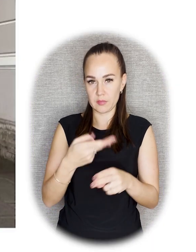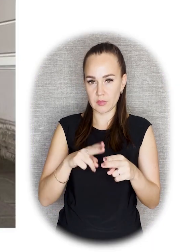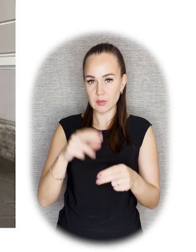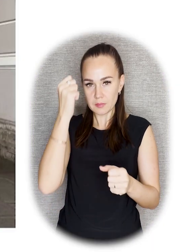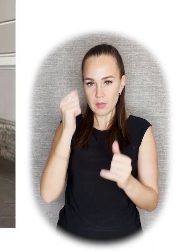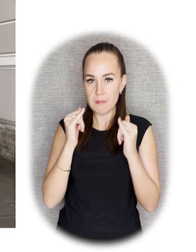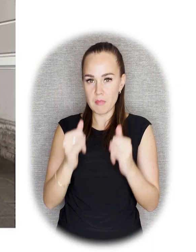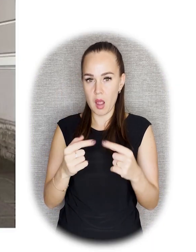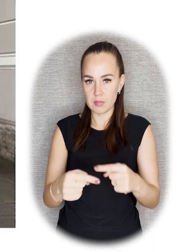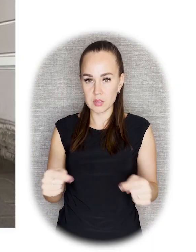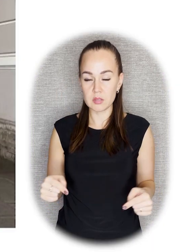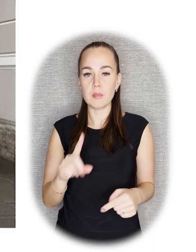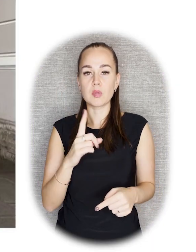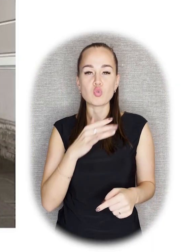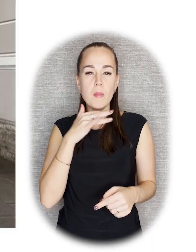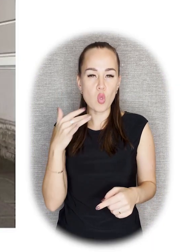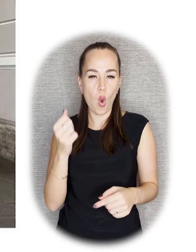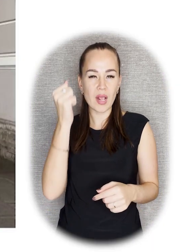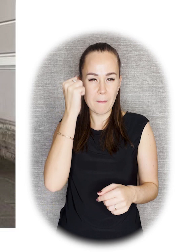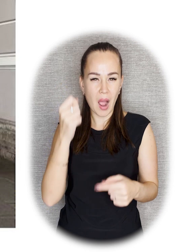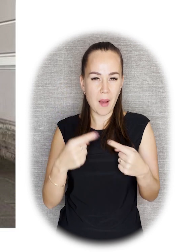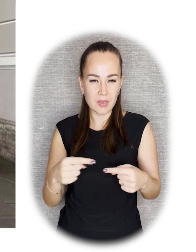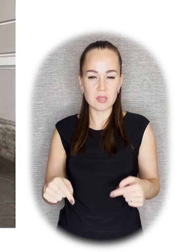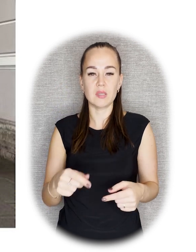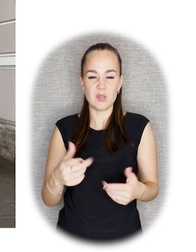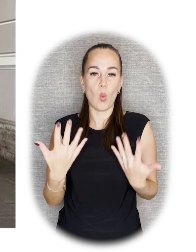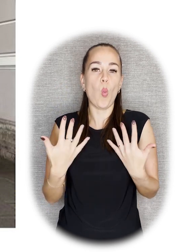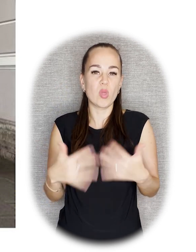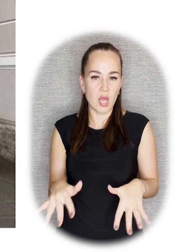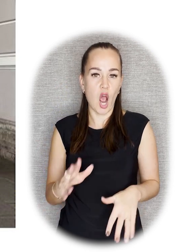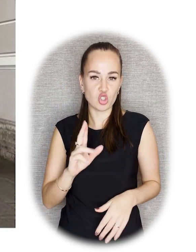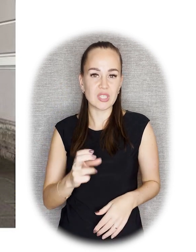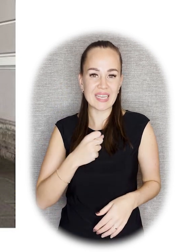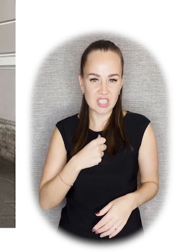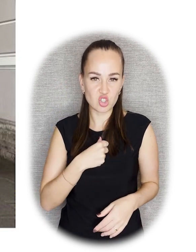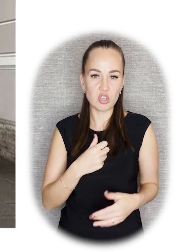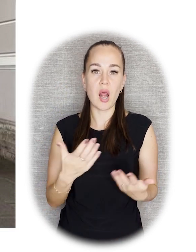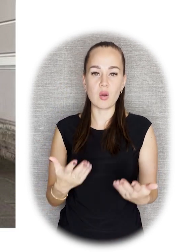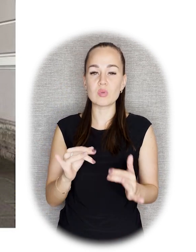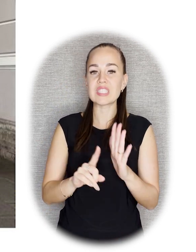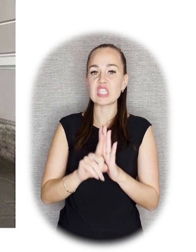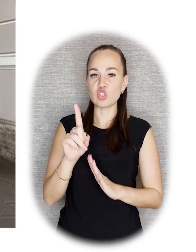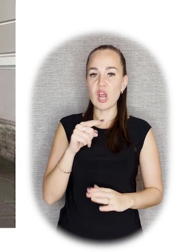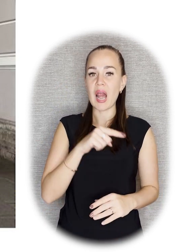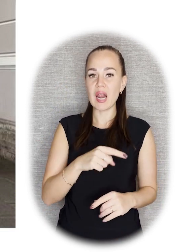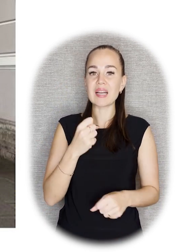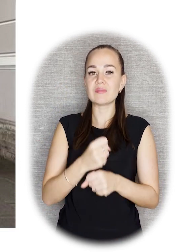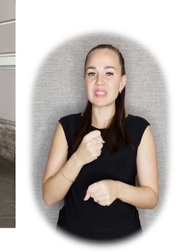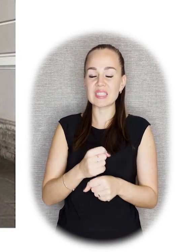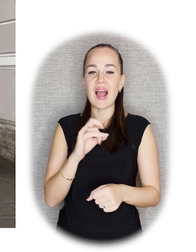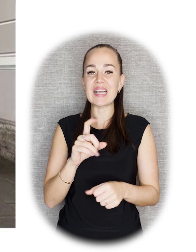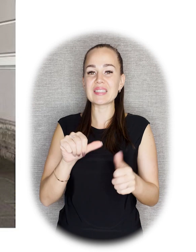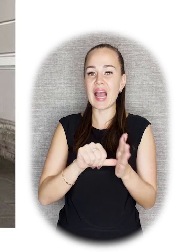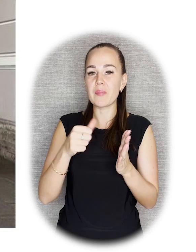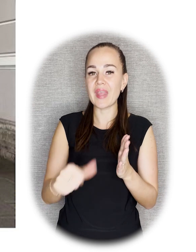существенная часть памятников утрачена, и они изначально создавались из временных материалов,